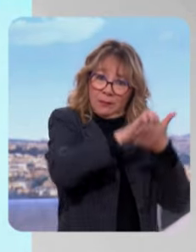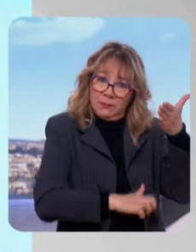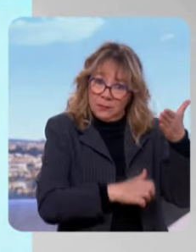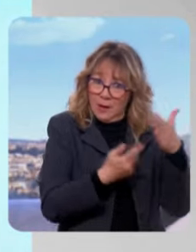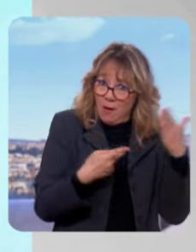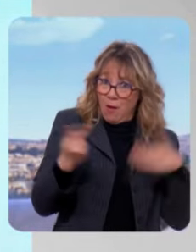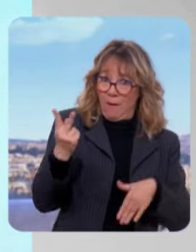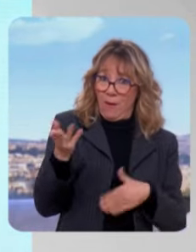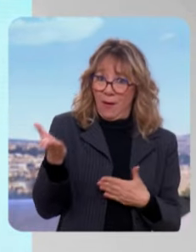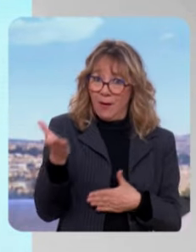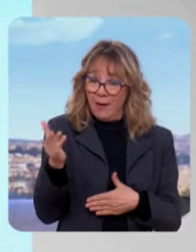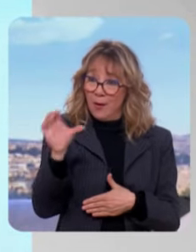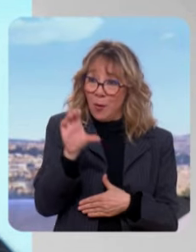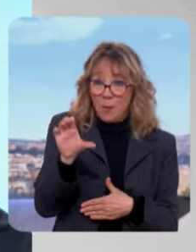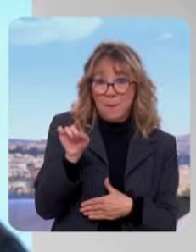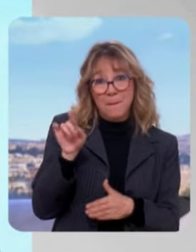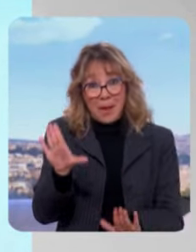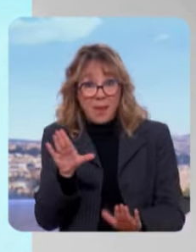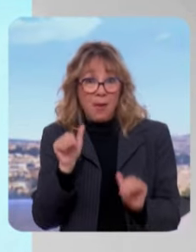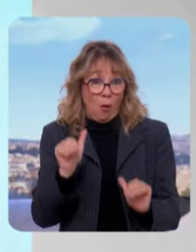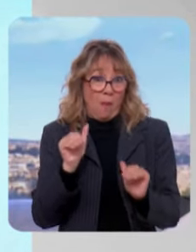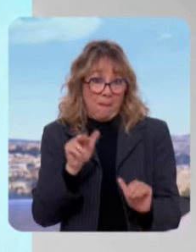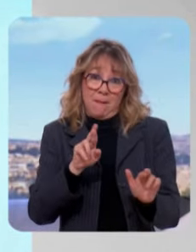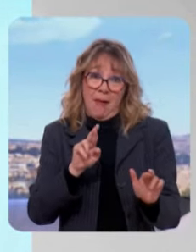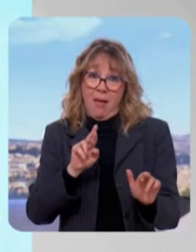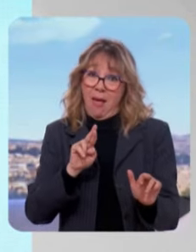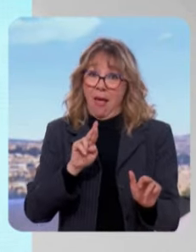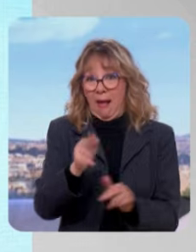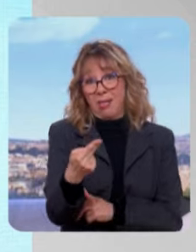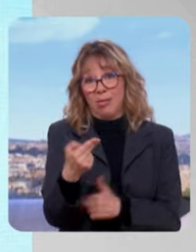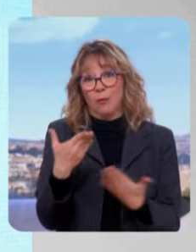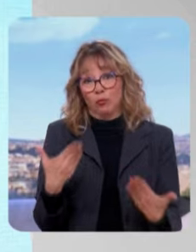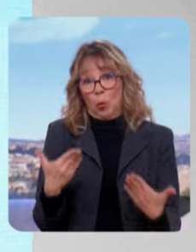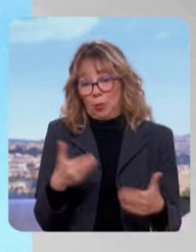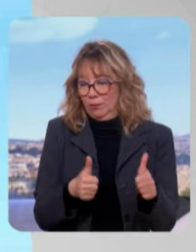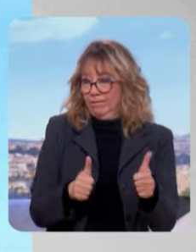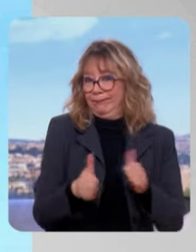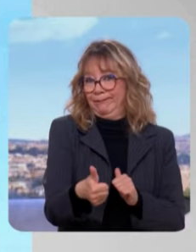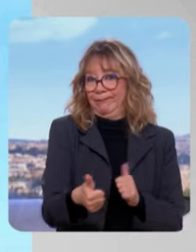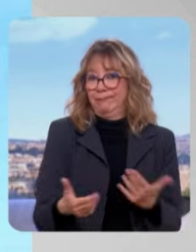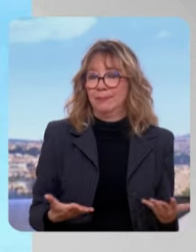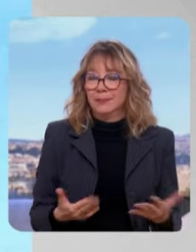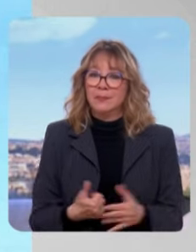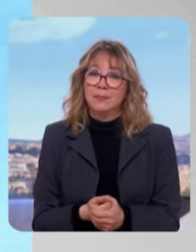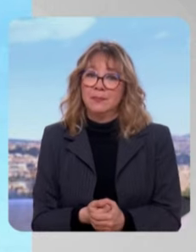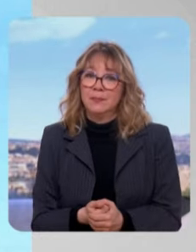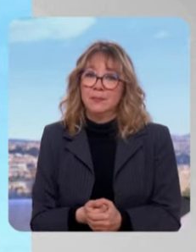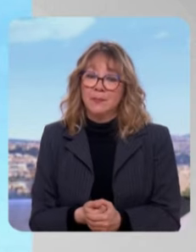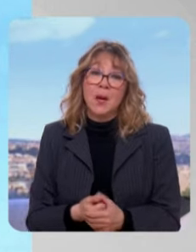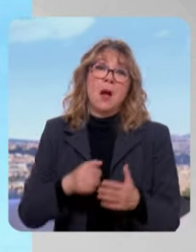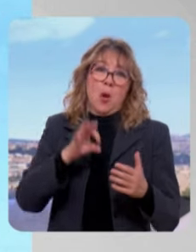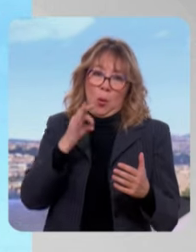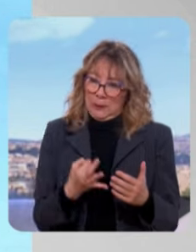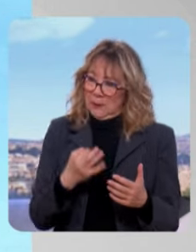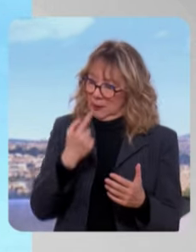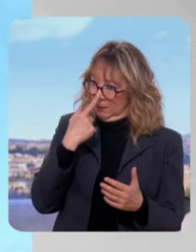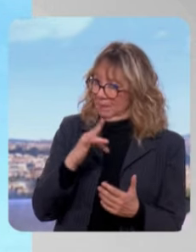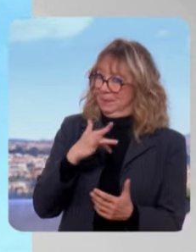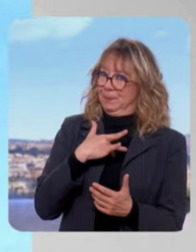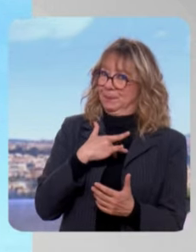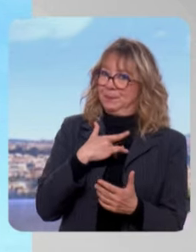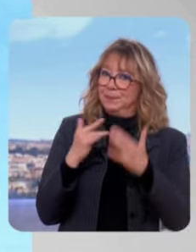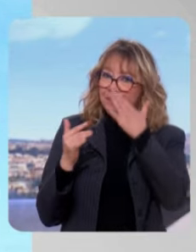'instant, c'est bien le parti de Marine Le Pen qui est en tête dans ces populations. Je pense, comme beaucoup de responsables politiques, j'étais très ému, moi, par